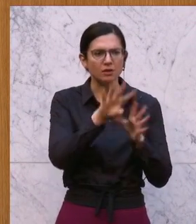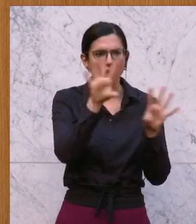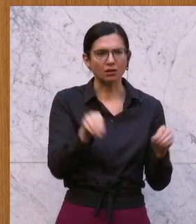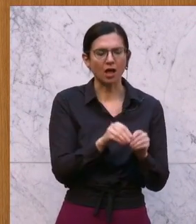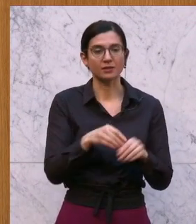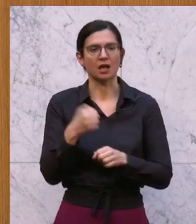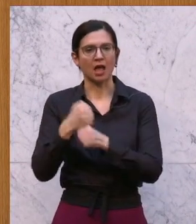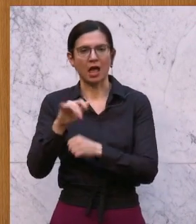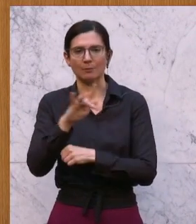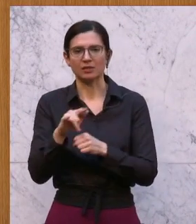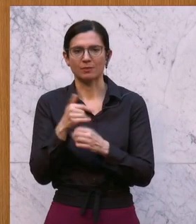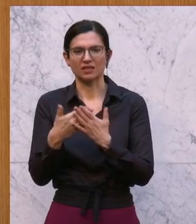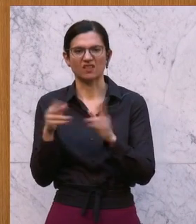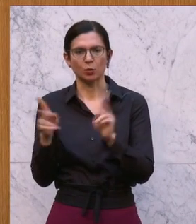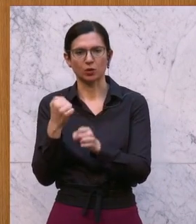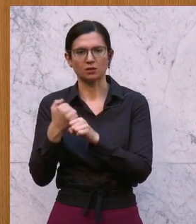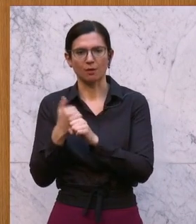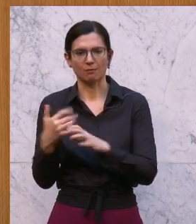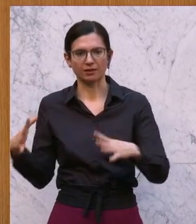sind durch die Kurzarbeit gesichert worden.